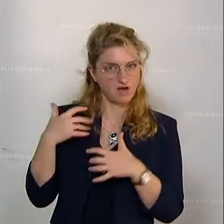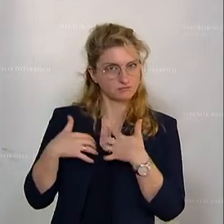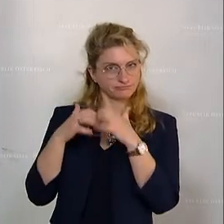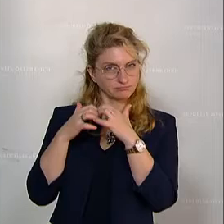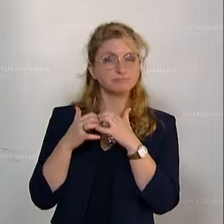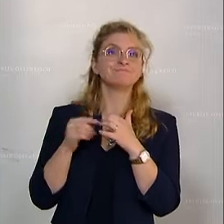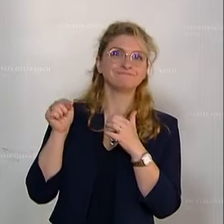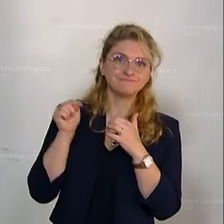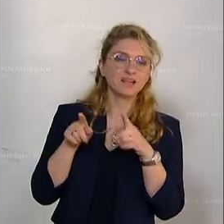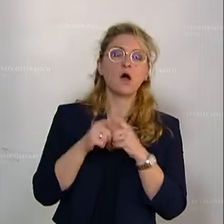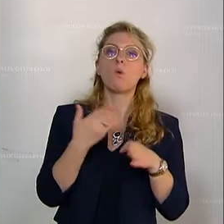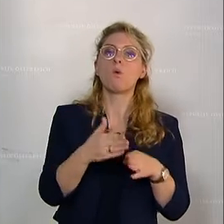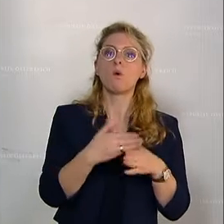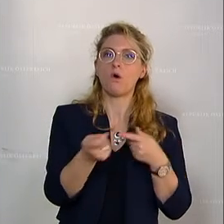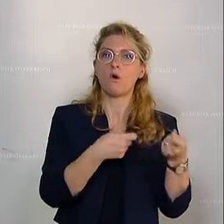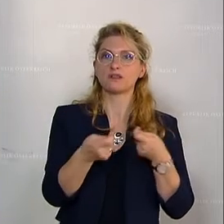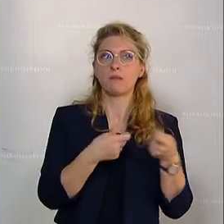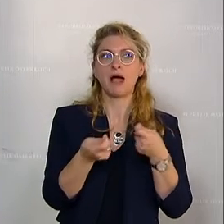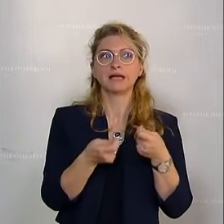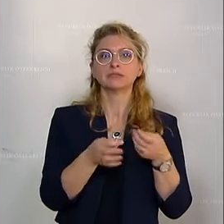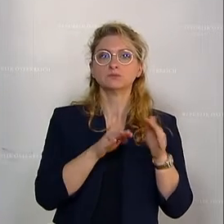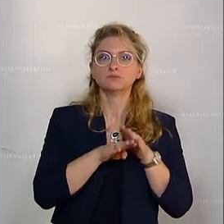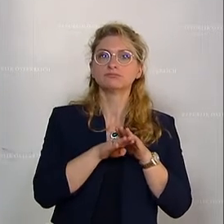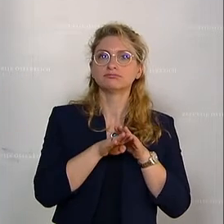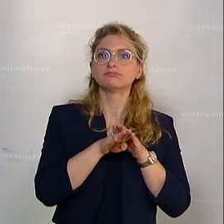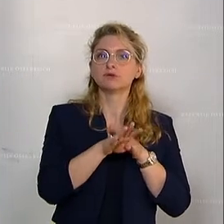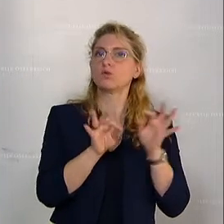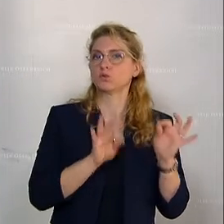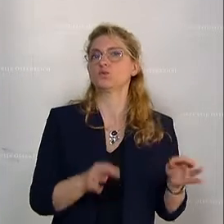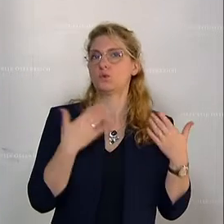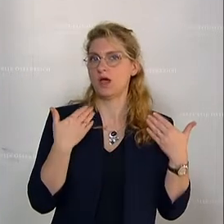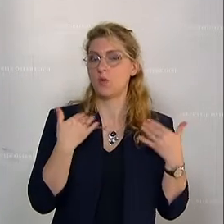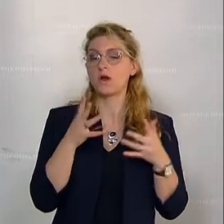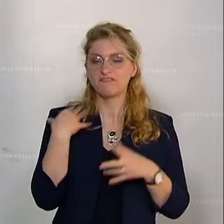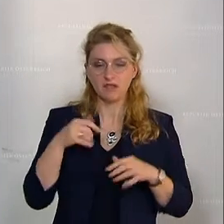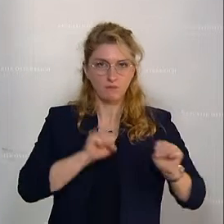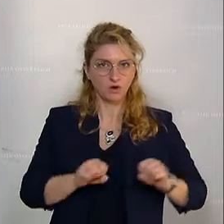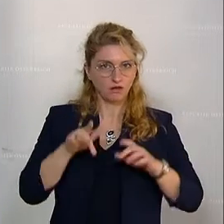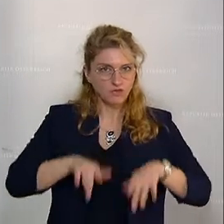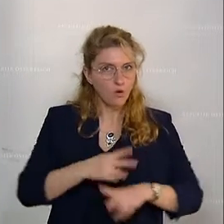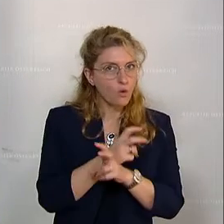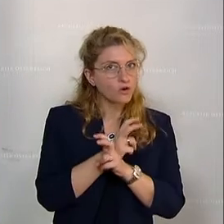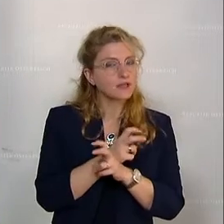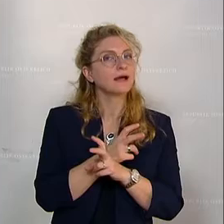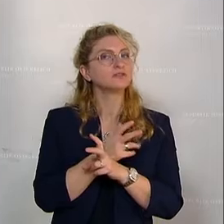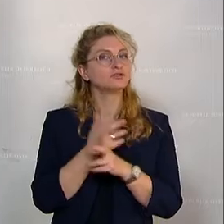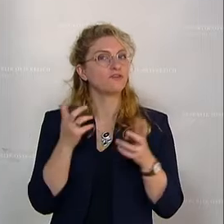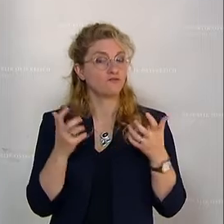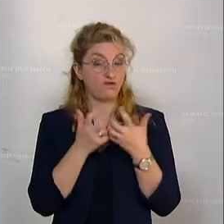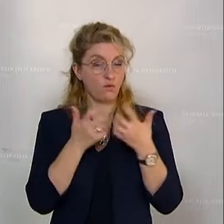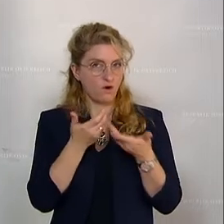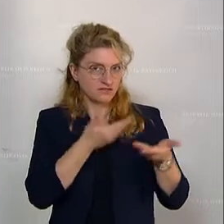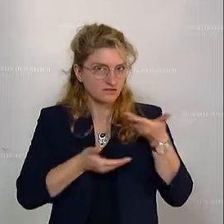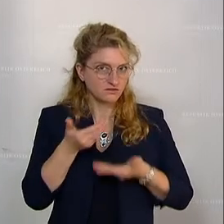hat sich der Holzmarkt recht gut erholt und es ist wieder möglich, in der österreichischen Land- und in der österreichischen